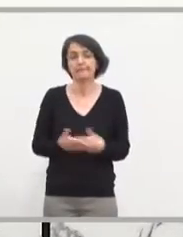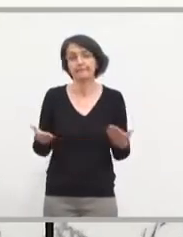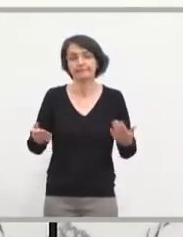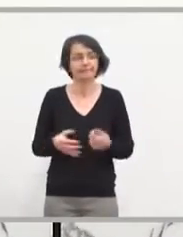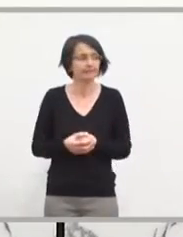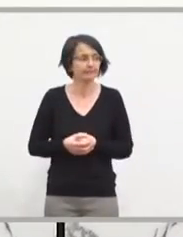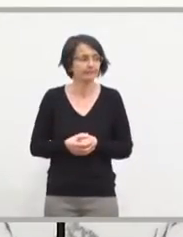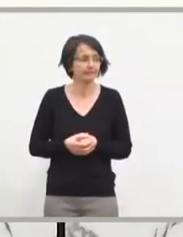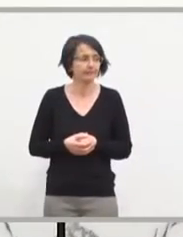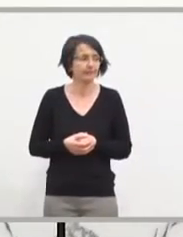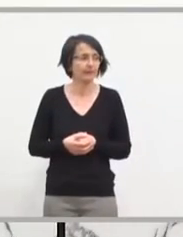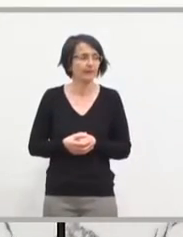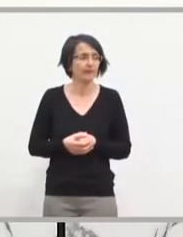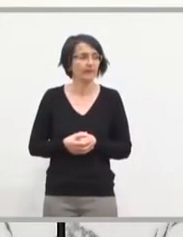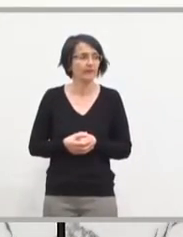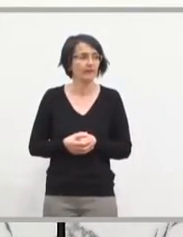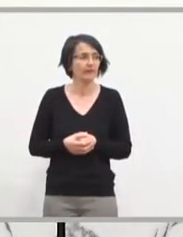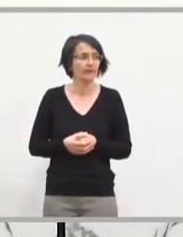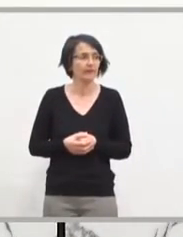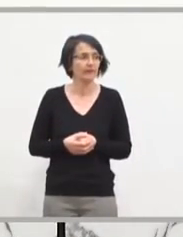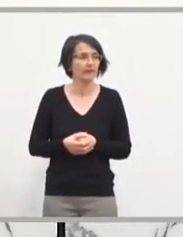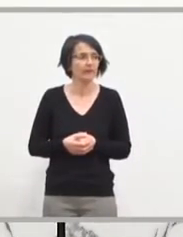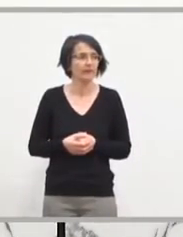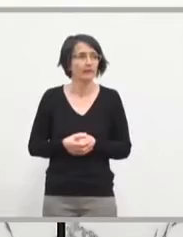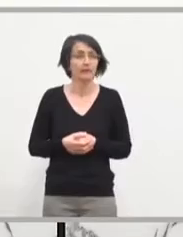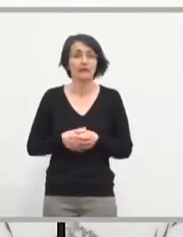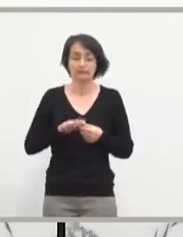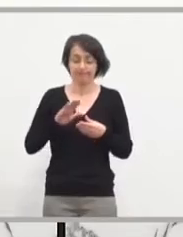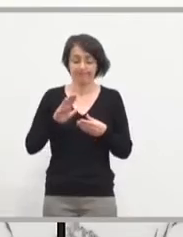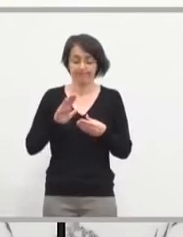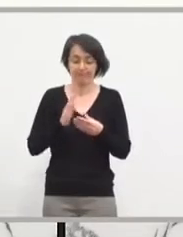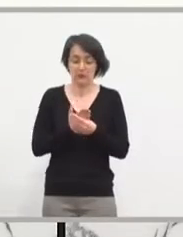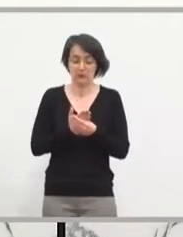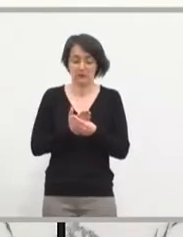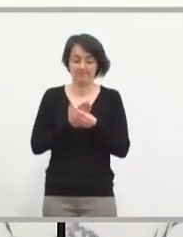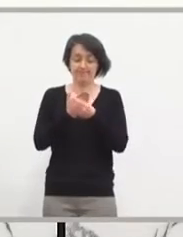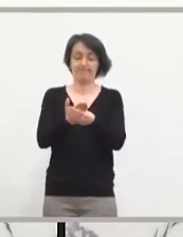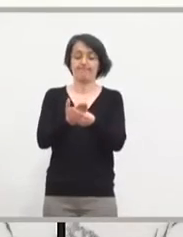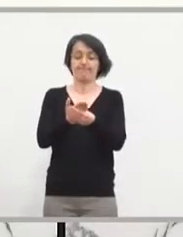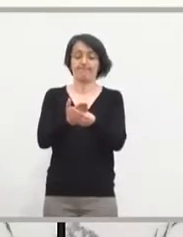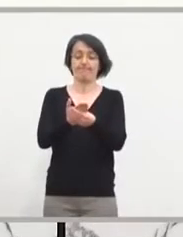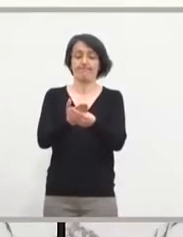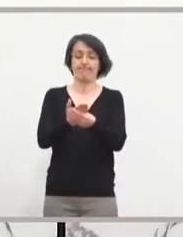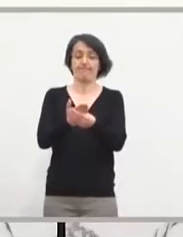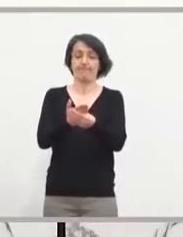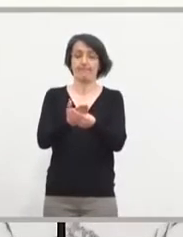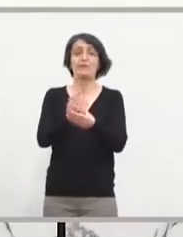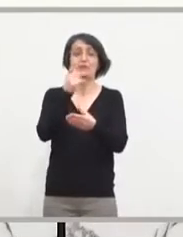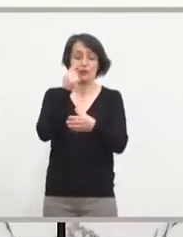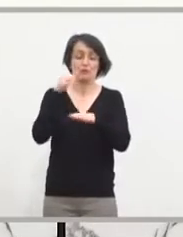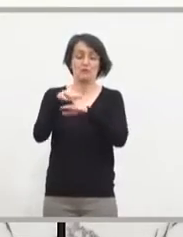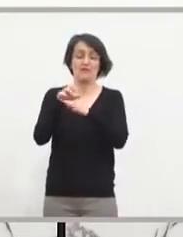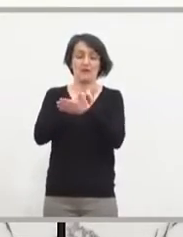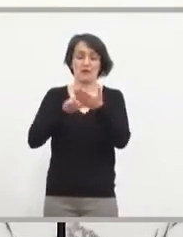Et je remets ce dossier, le sort de ce dossier entre les mains du préfet de région.